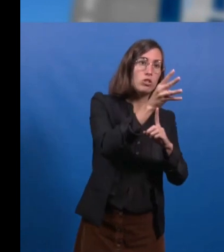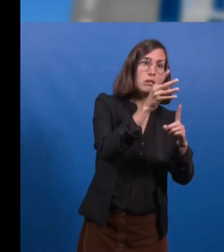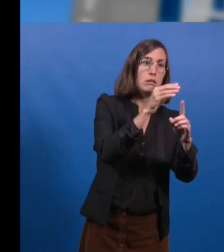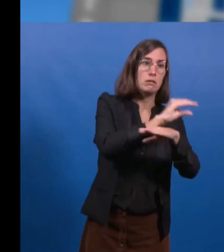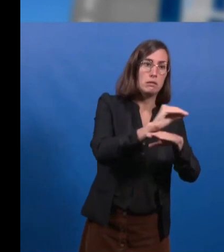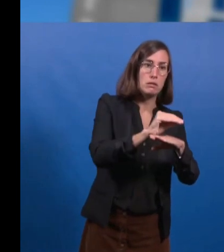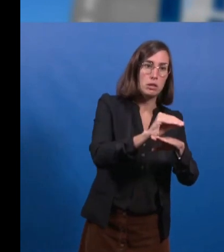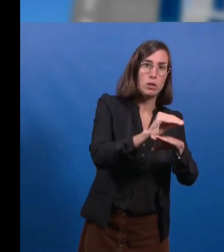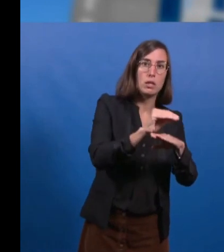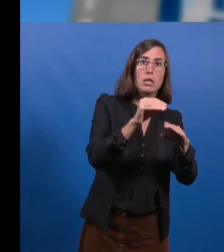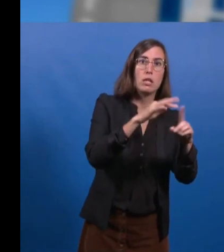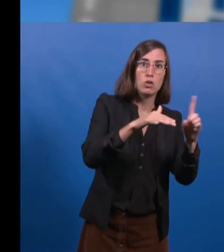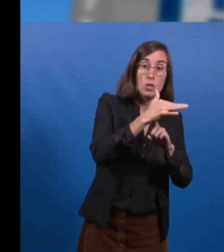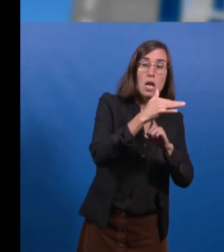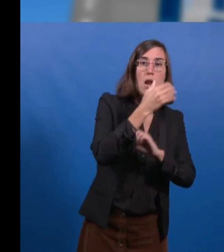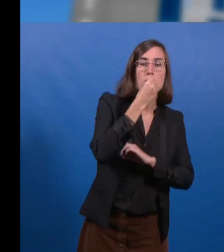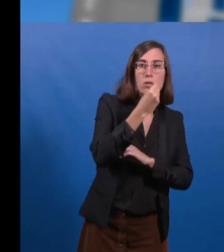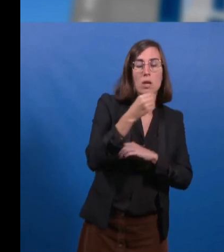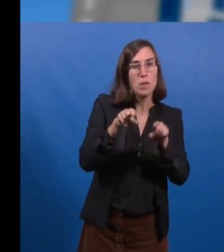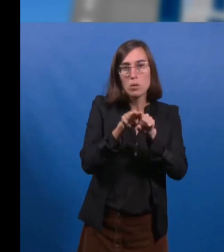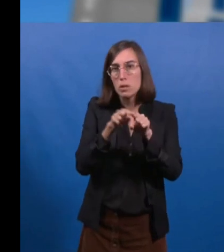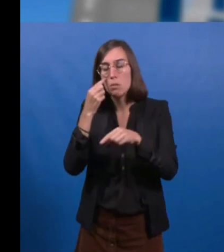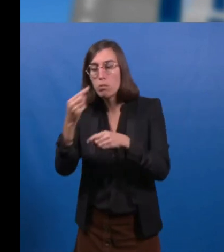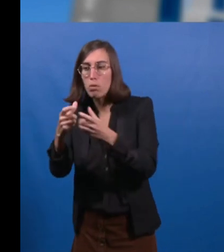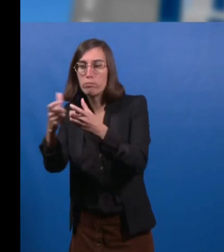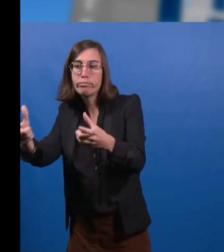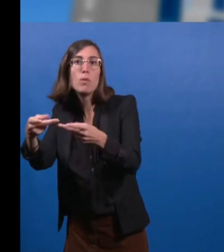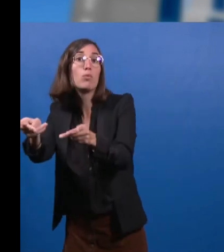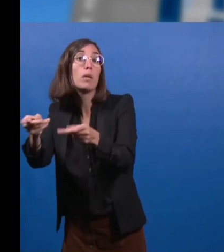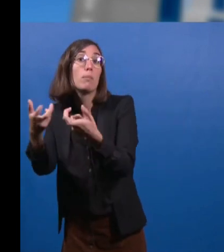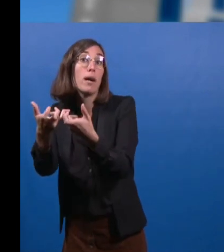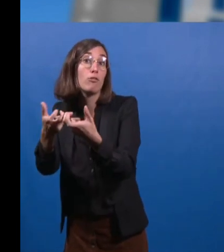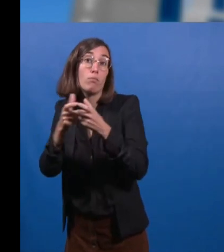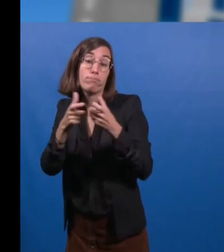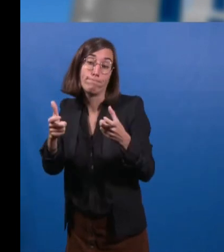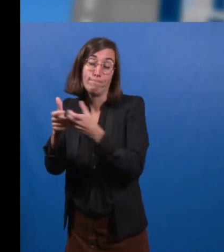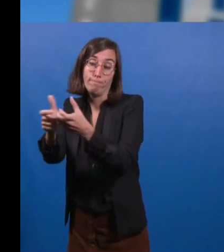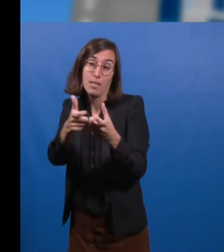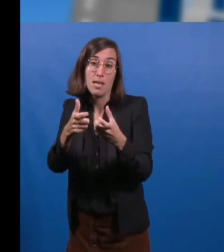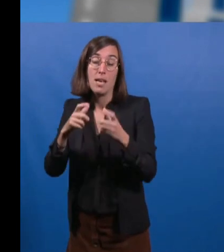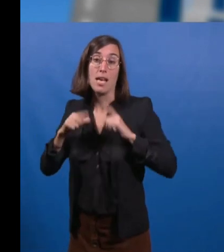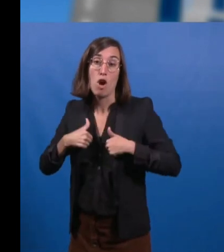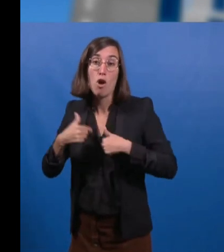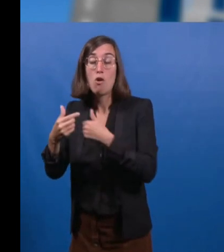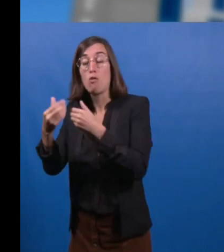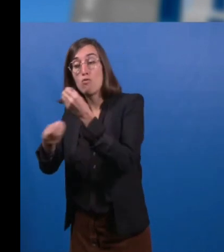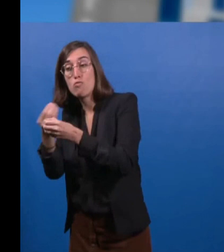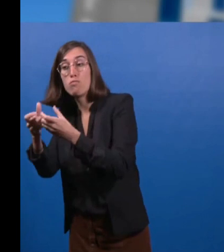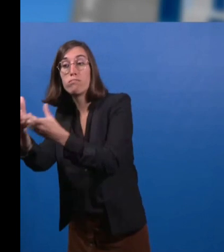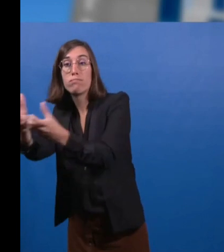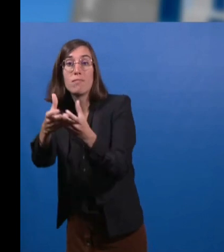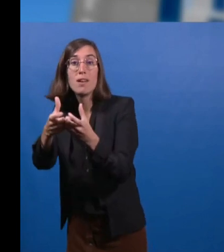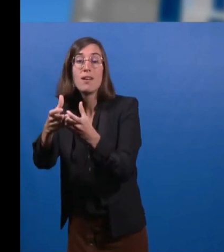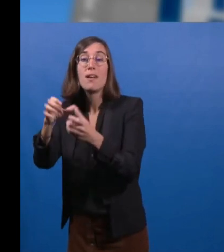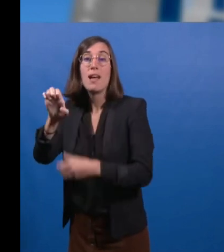nos établissements publics, en particulier nos restaurants scolaires ou encore nos EHPAD. Dans cet objectif, la stratégie foncière